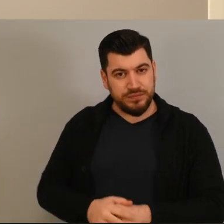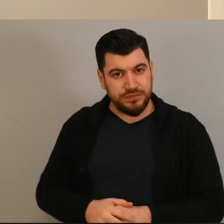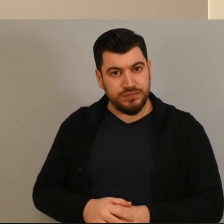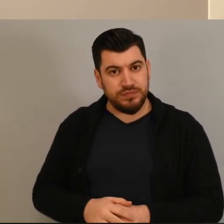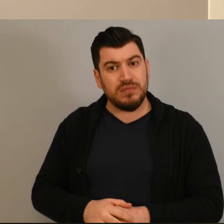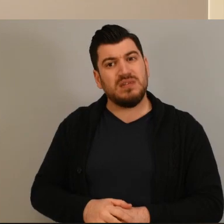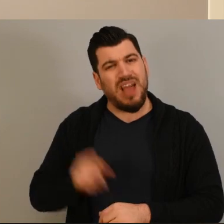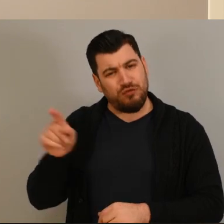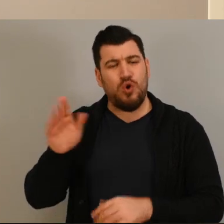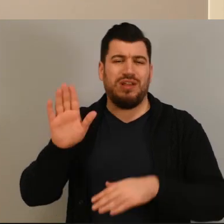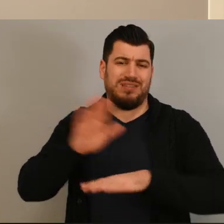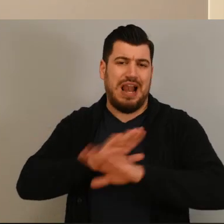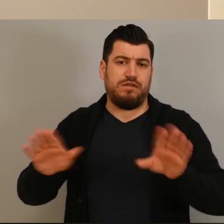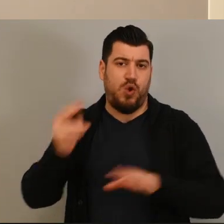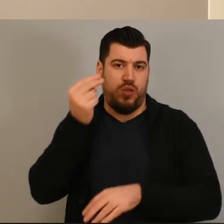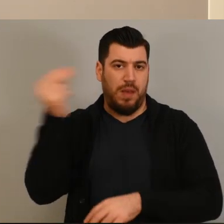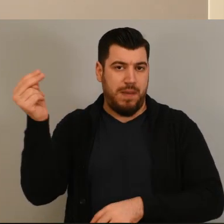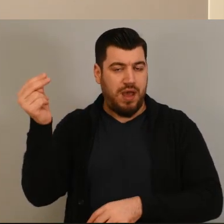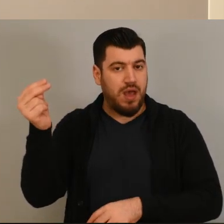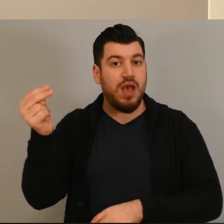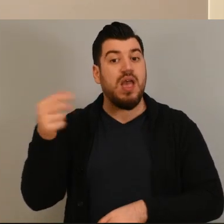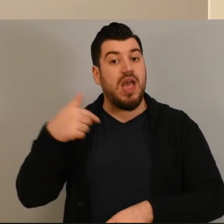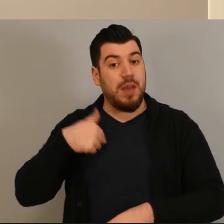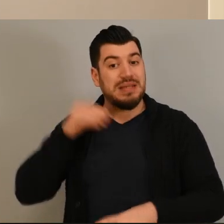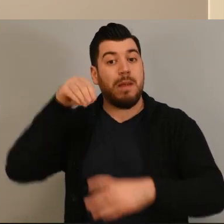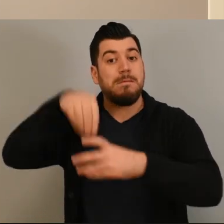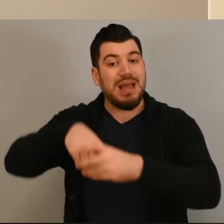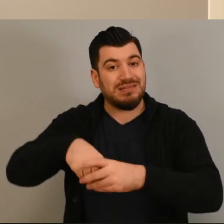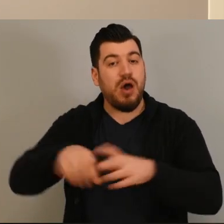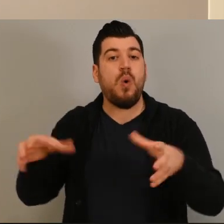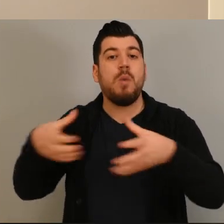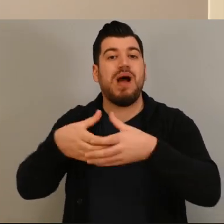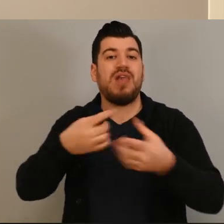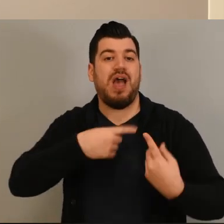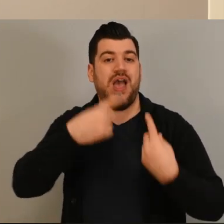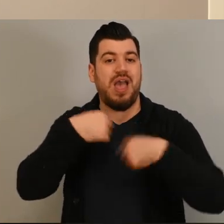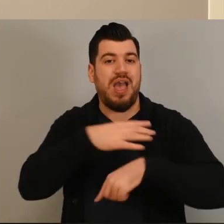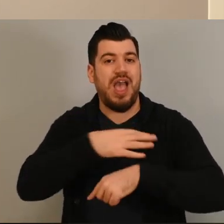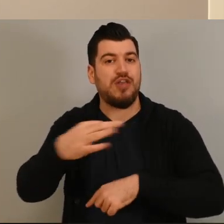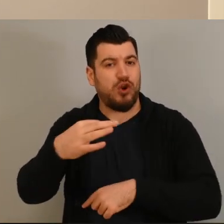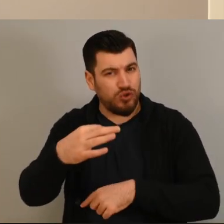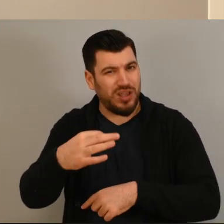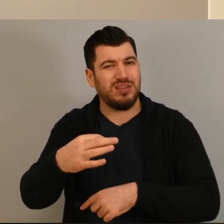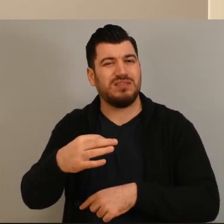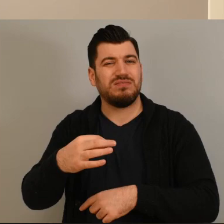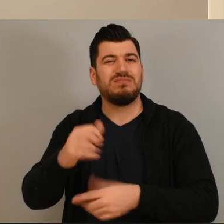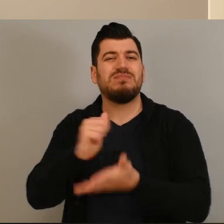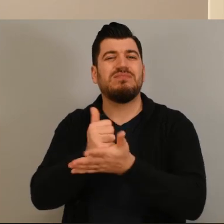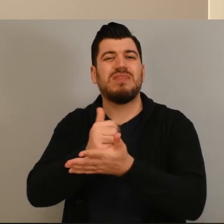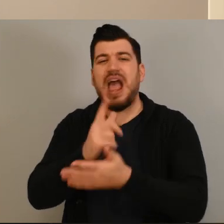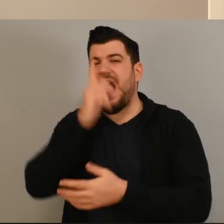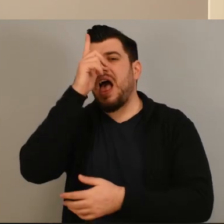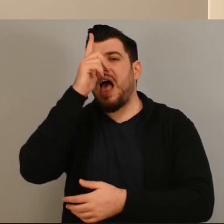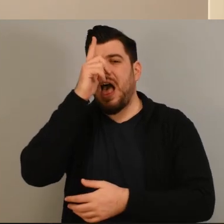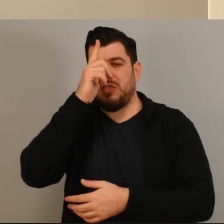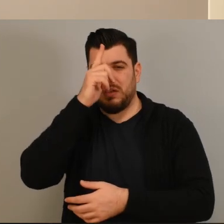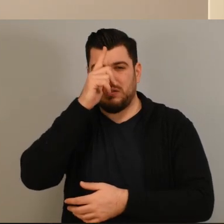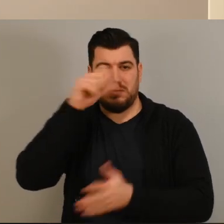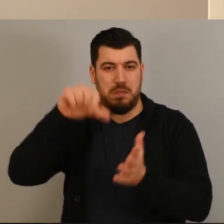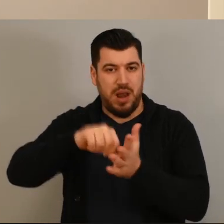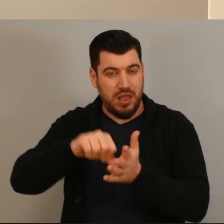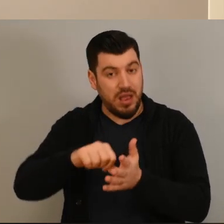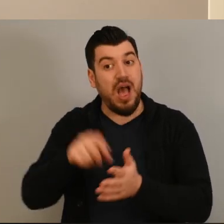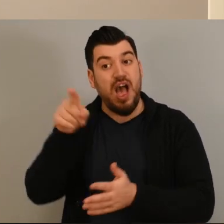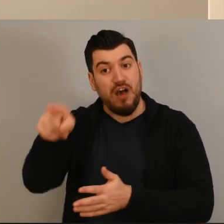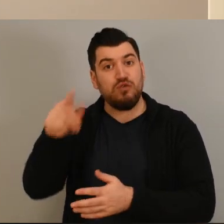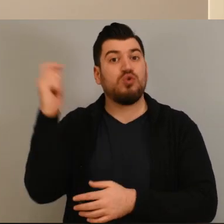και να κλείσουμε με αυτό ήμασταν κοντά στην ομάδα εθελοντισμού του Φεστιβάλ Υπερηφάνειας Αθήνας του Athens Pride,